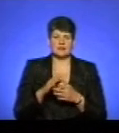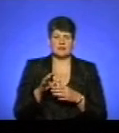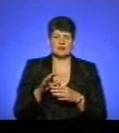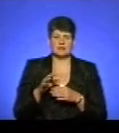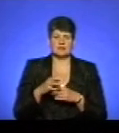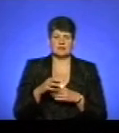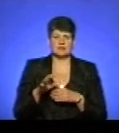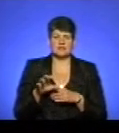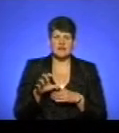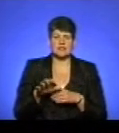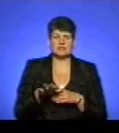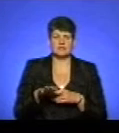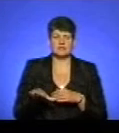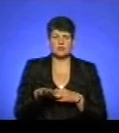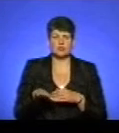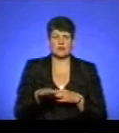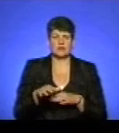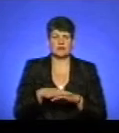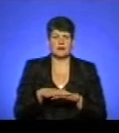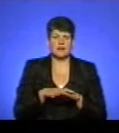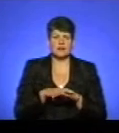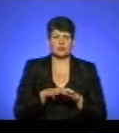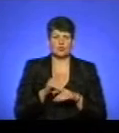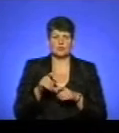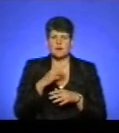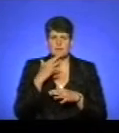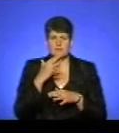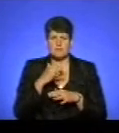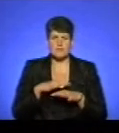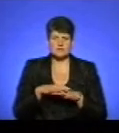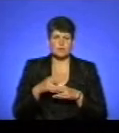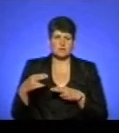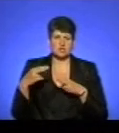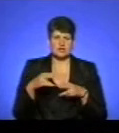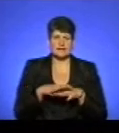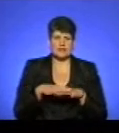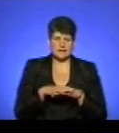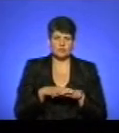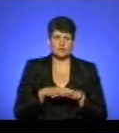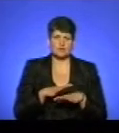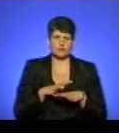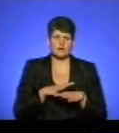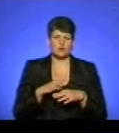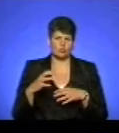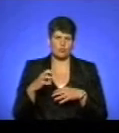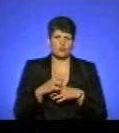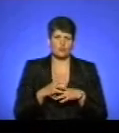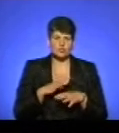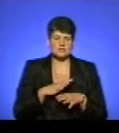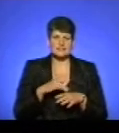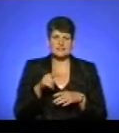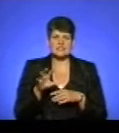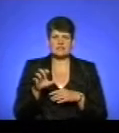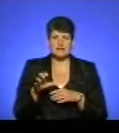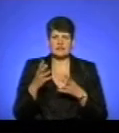районі автовокзалів, то все, люди масово приїжджають на ринок і такі спровоковані покуси йдуть. Наприклад, ті тварини